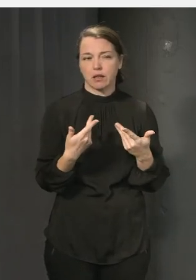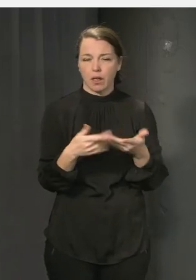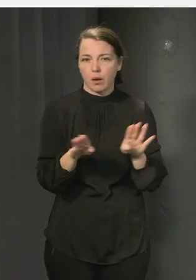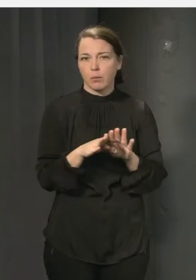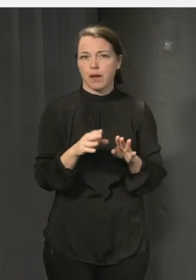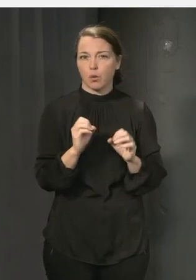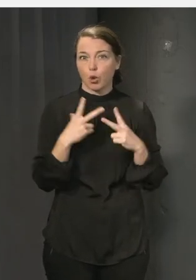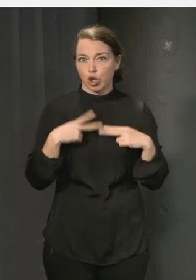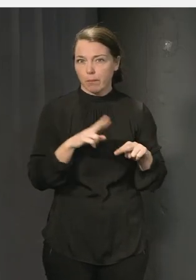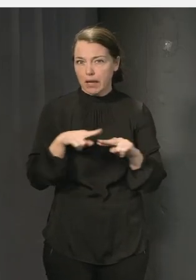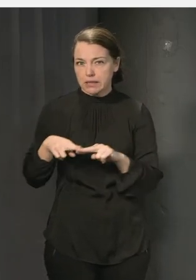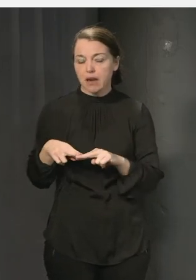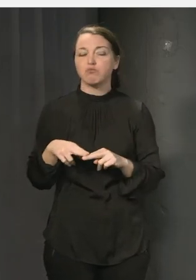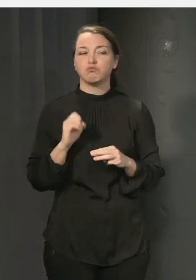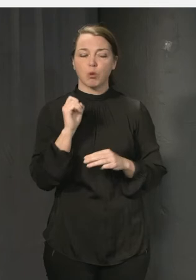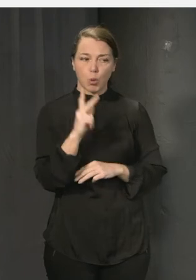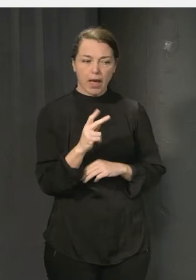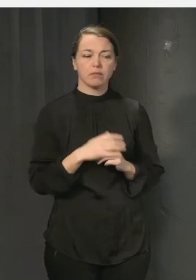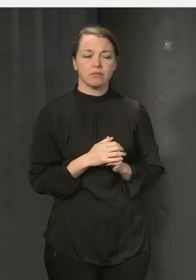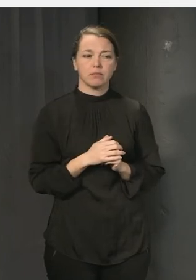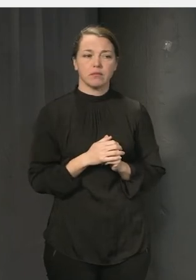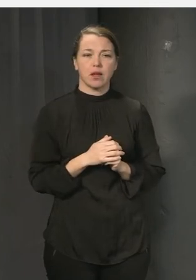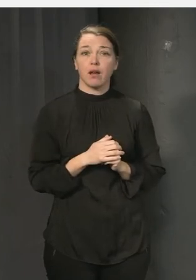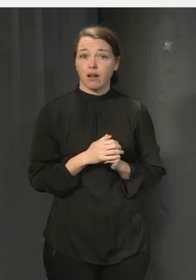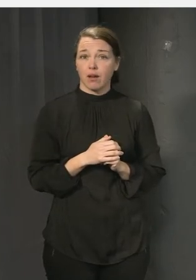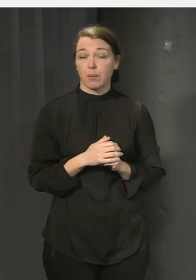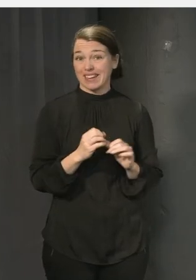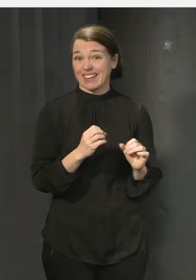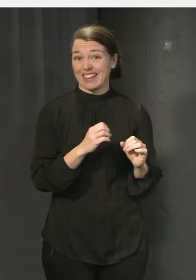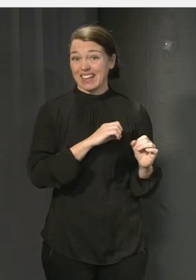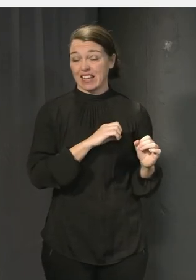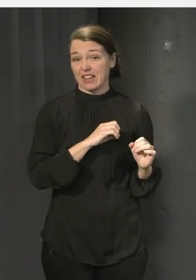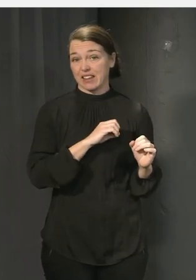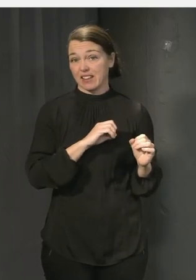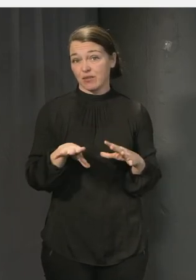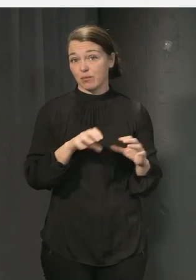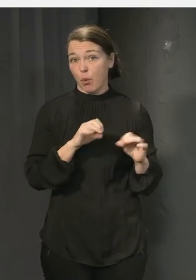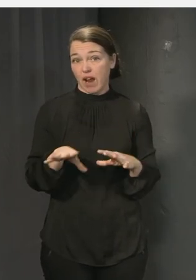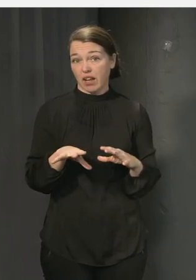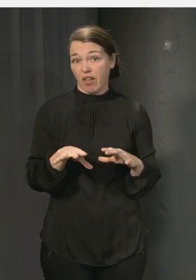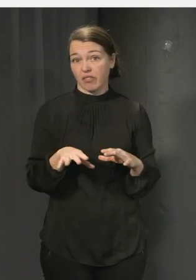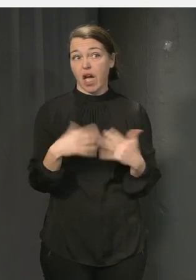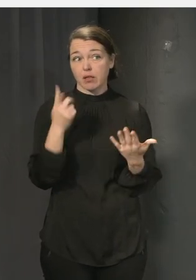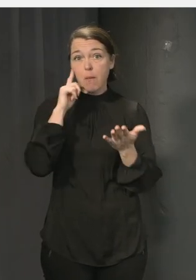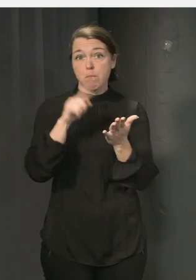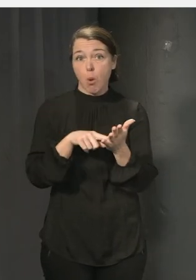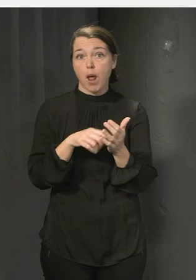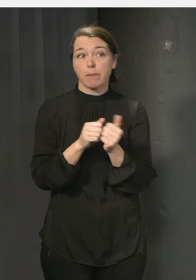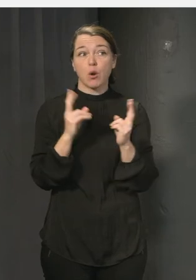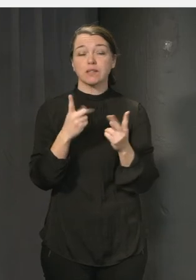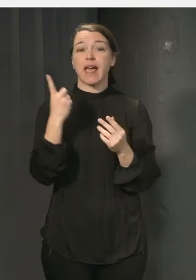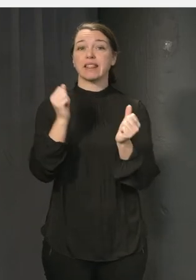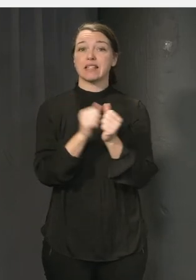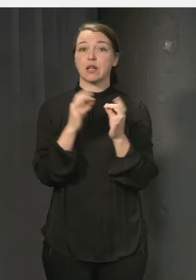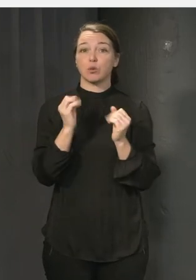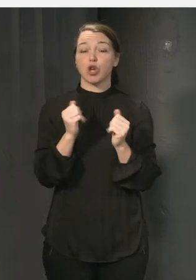det intressanta här är ju att inflytande, det är ju väldigt mycket både ett mål men också ett medel för att